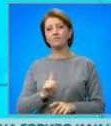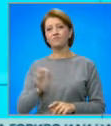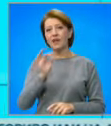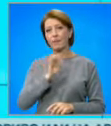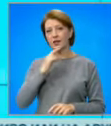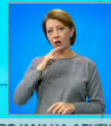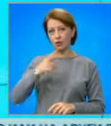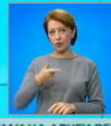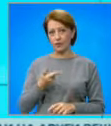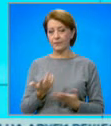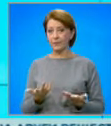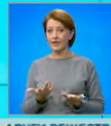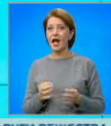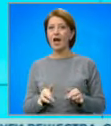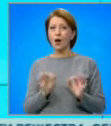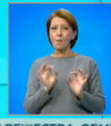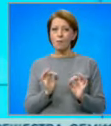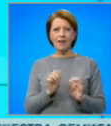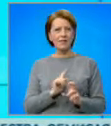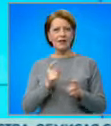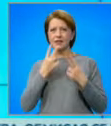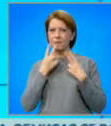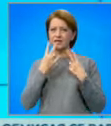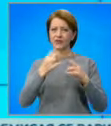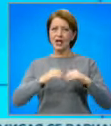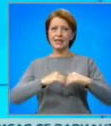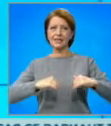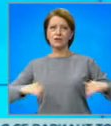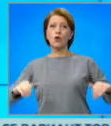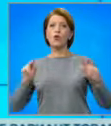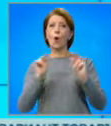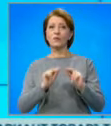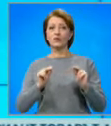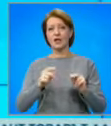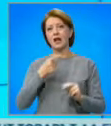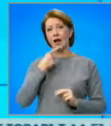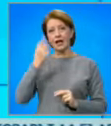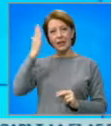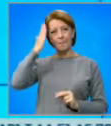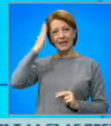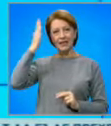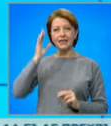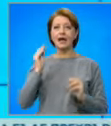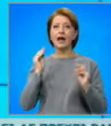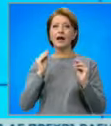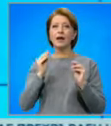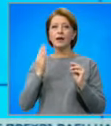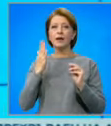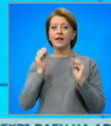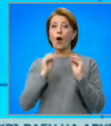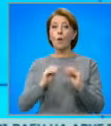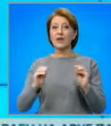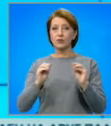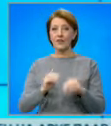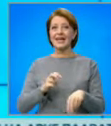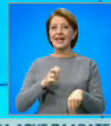Поглед към училищата, към момента не се предвижда дистанционно обучение, каза министърът на образованието Николай Денков, който учета